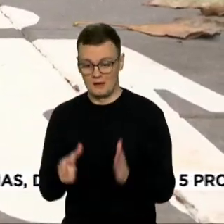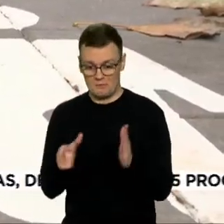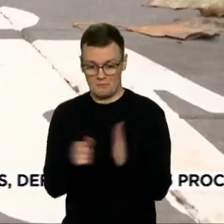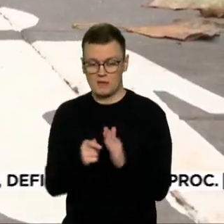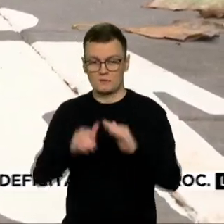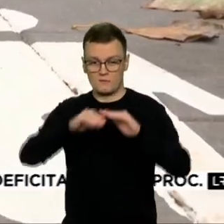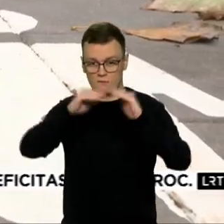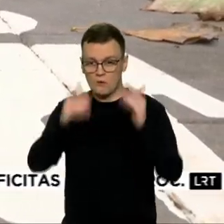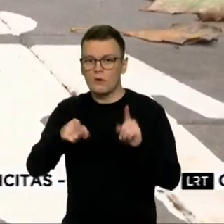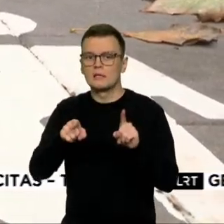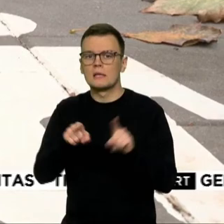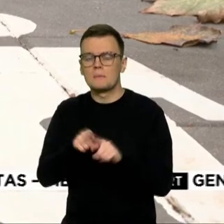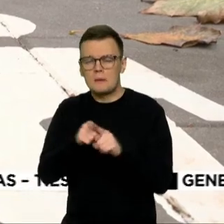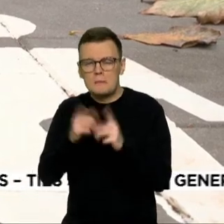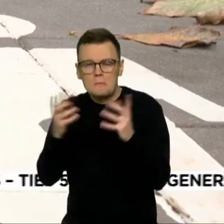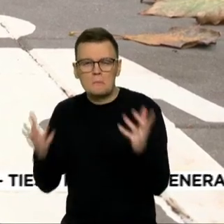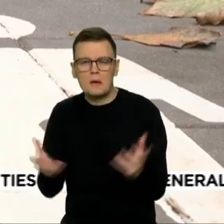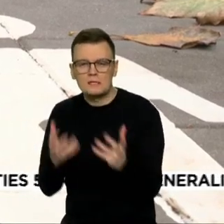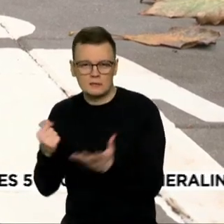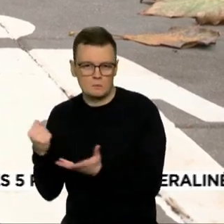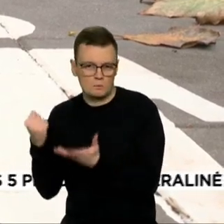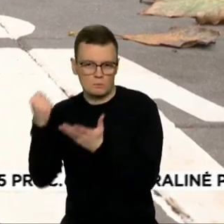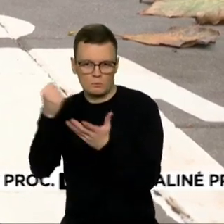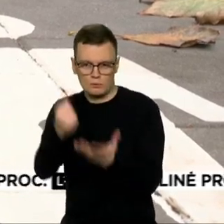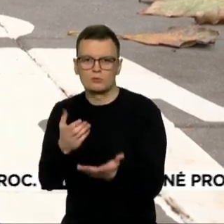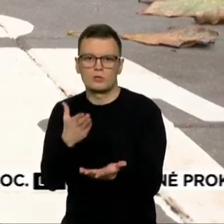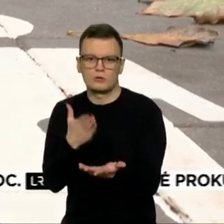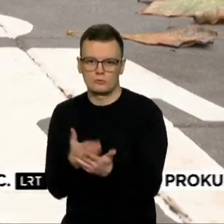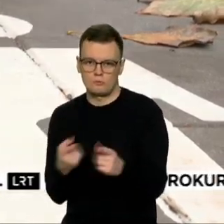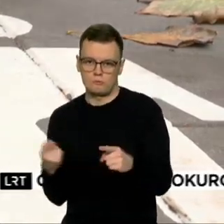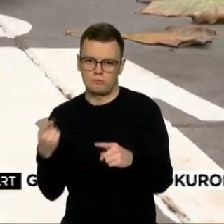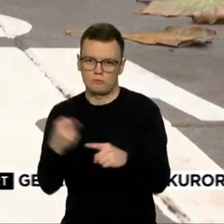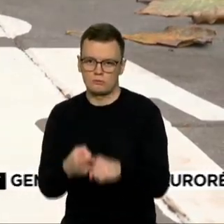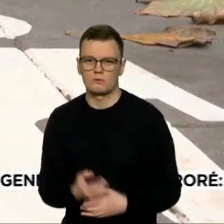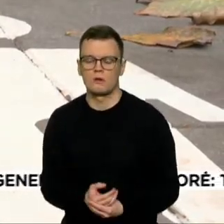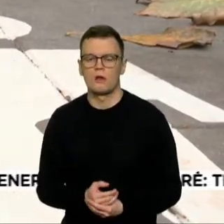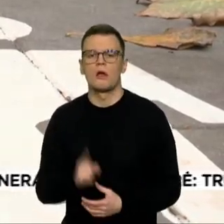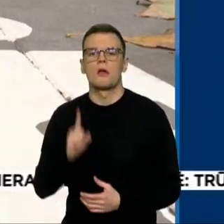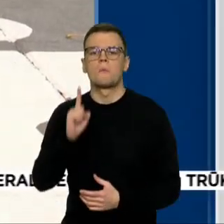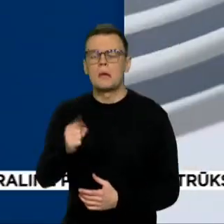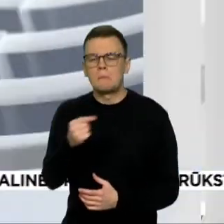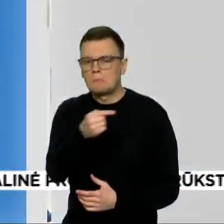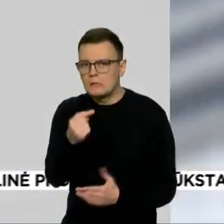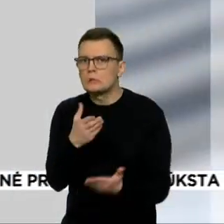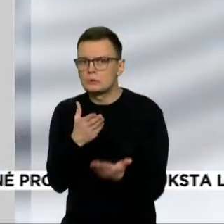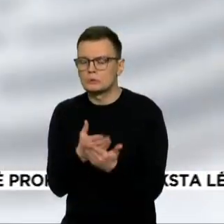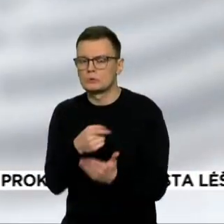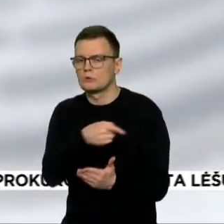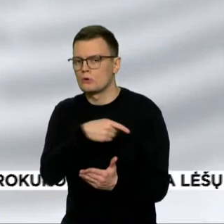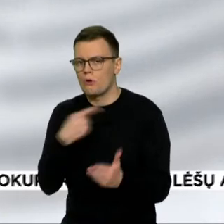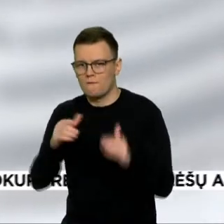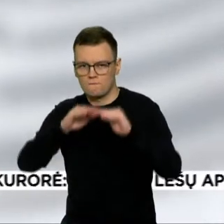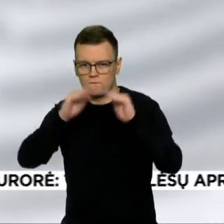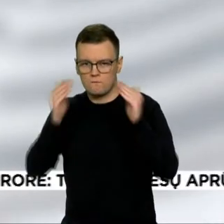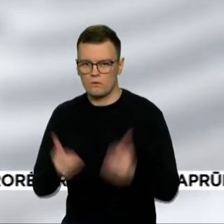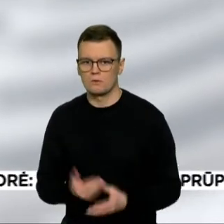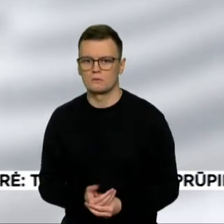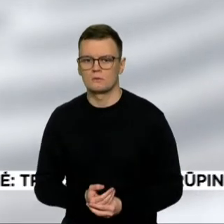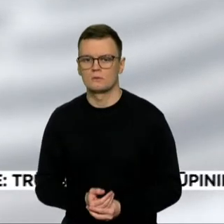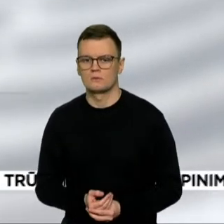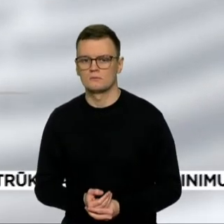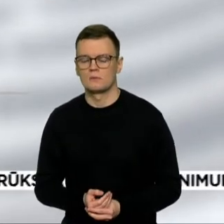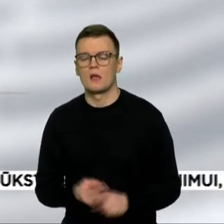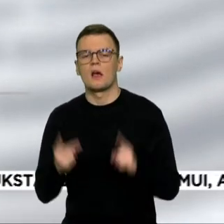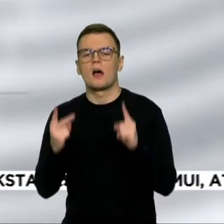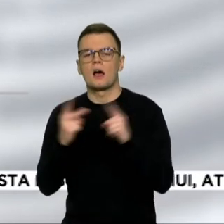iš biudžeto. Bet fondai šiemet ne uždirbo, o pradirbo dalį pinigų. Nuo metų pradžios turto vertė antrosios pakopos pensijų fonduose